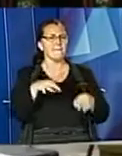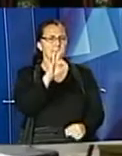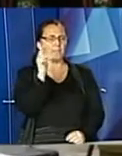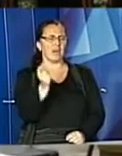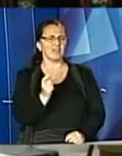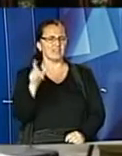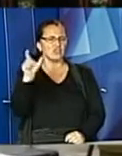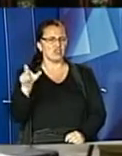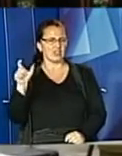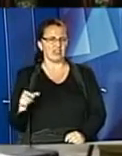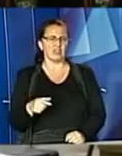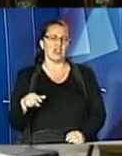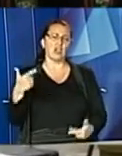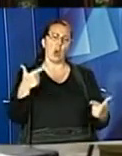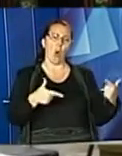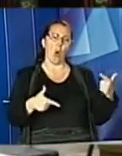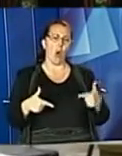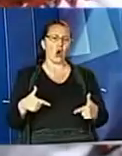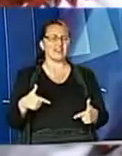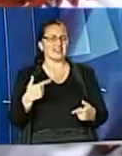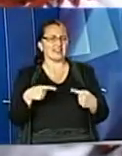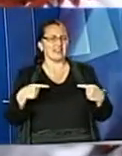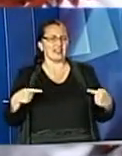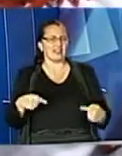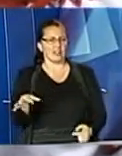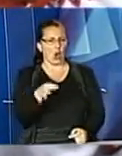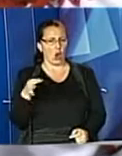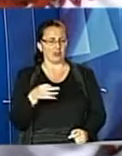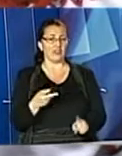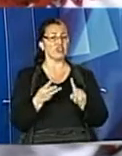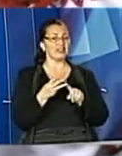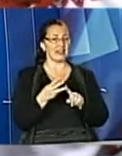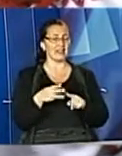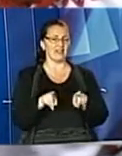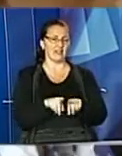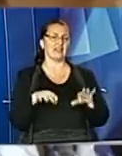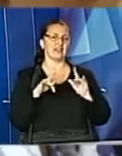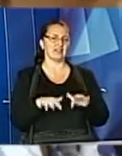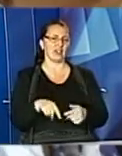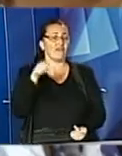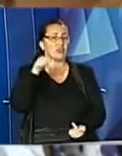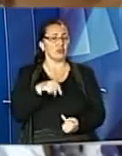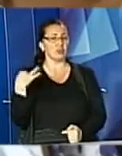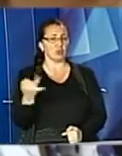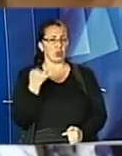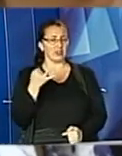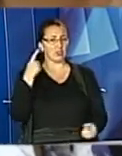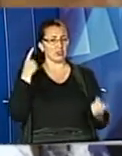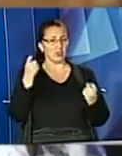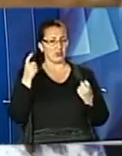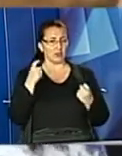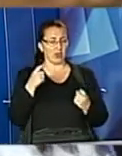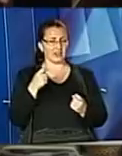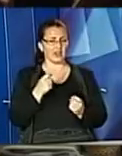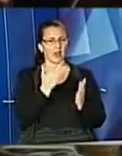зі Східних областей. За словами організаторів, це вже третій фест повстанської пісні. Згідно з історичними даними, в репертуарі у півців